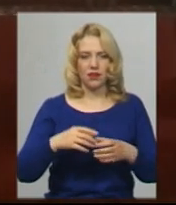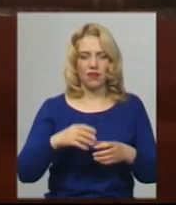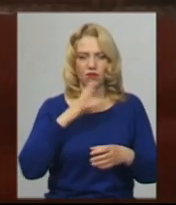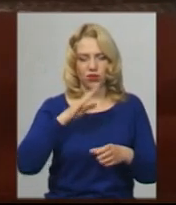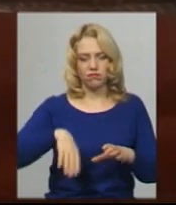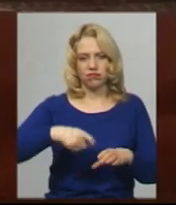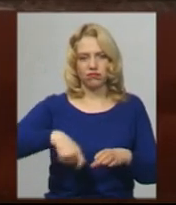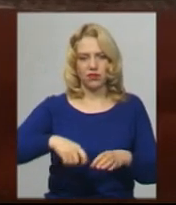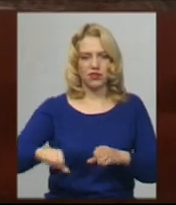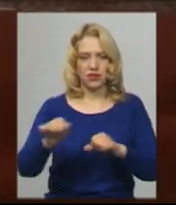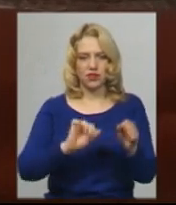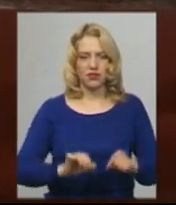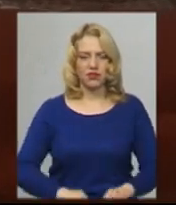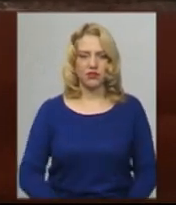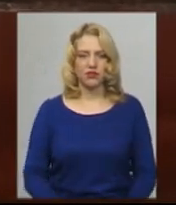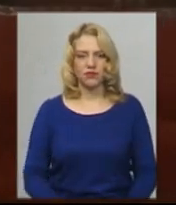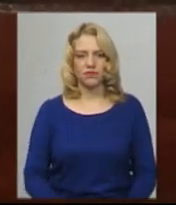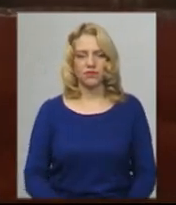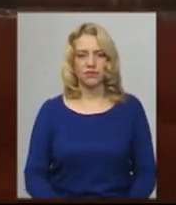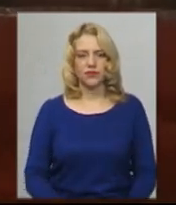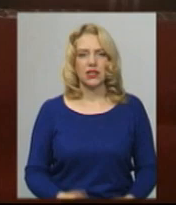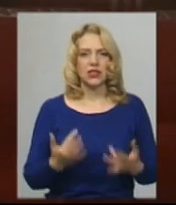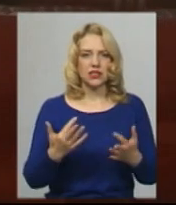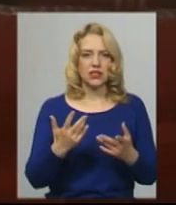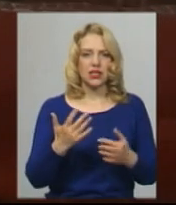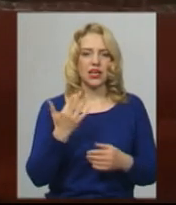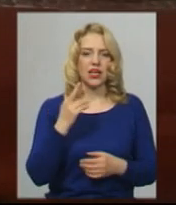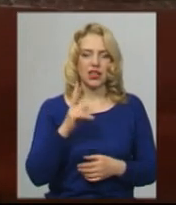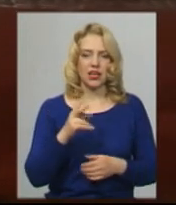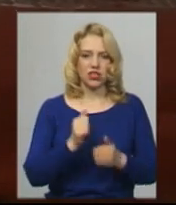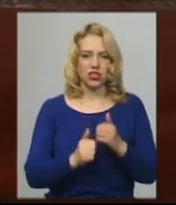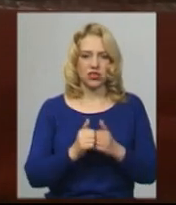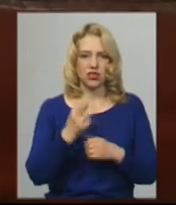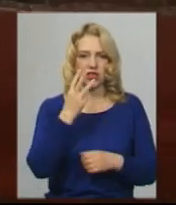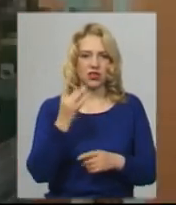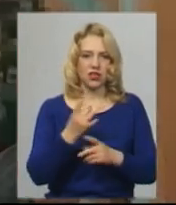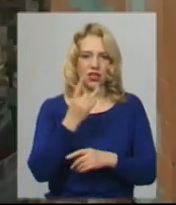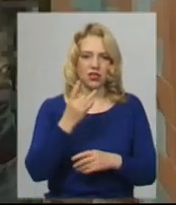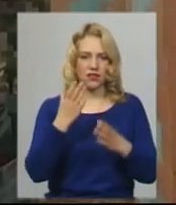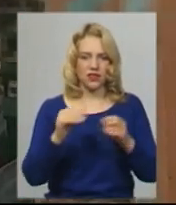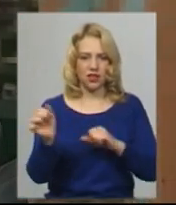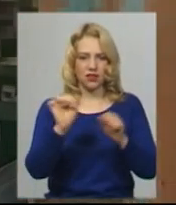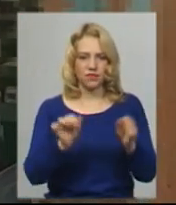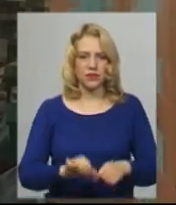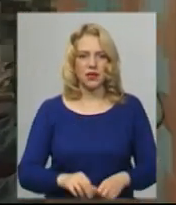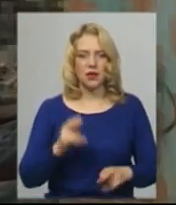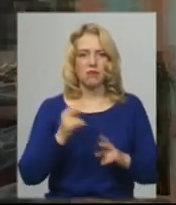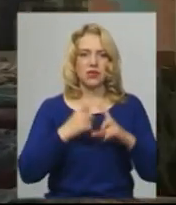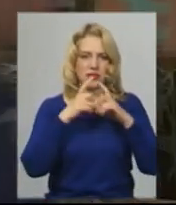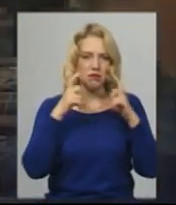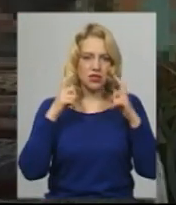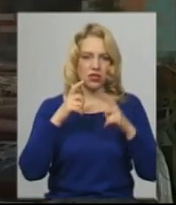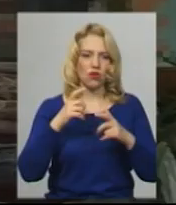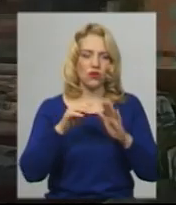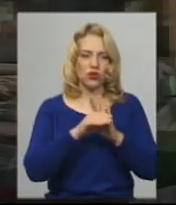Так. Здійснюєте. А скільки, як часто? Раз, два рази? Три рази на день. Три рази в день. Без маскового режиму та без